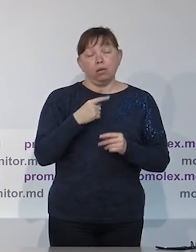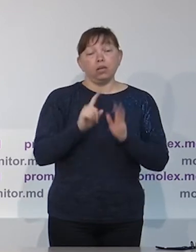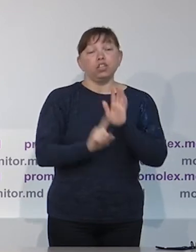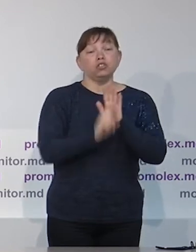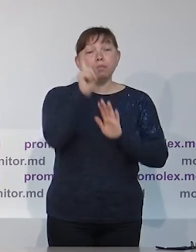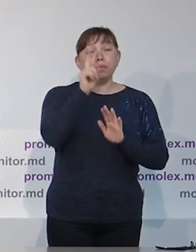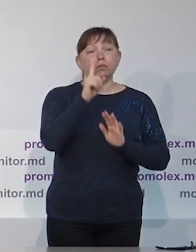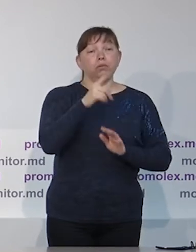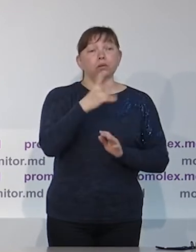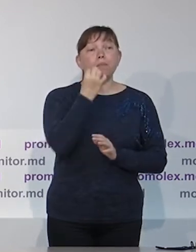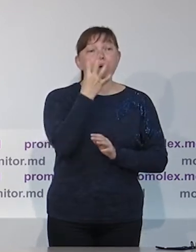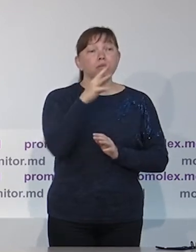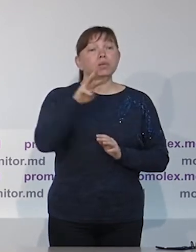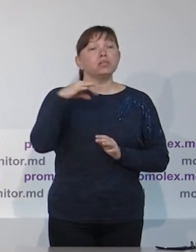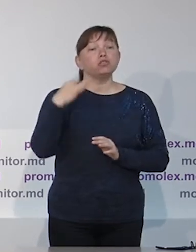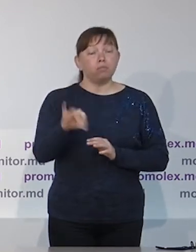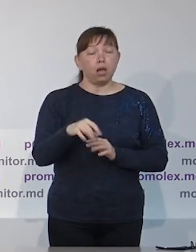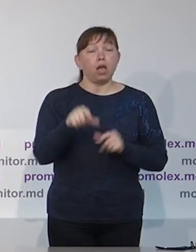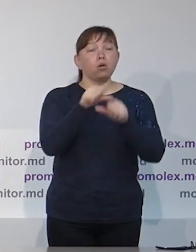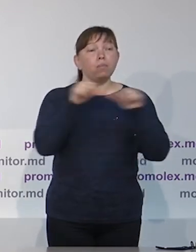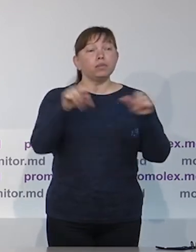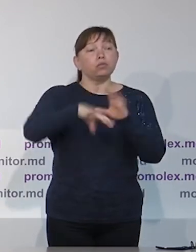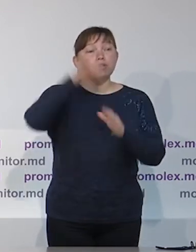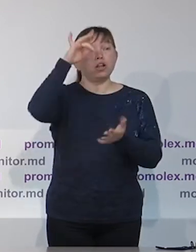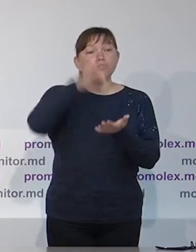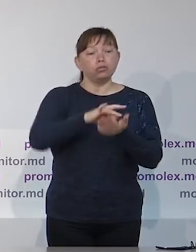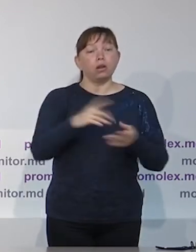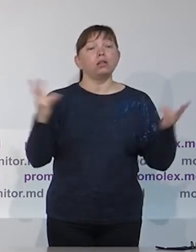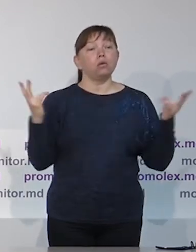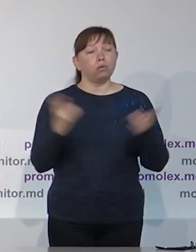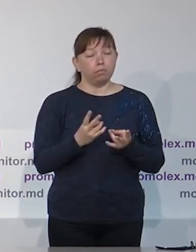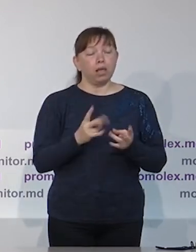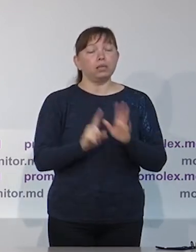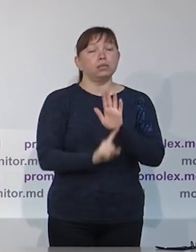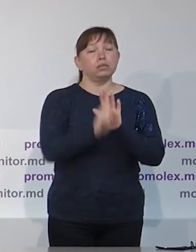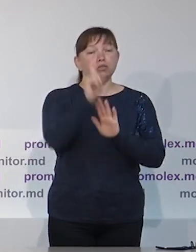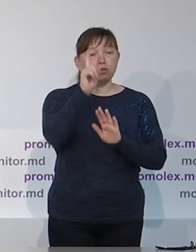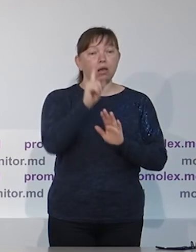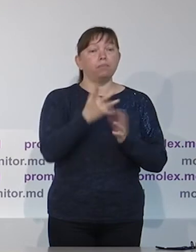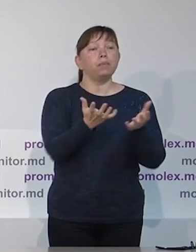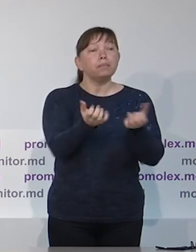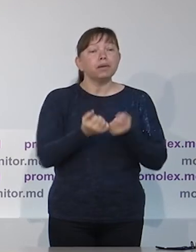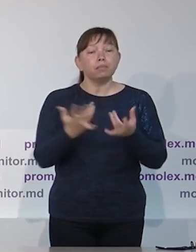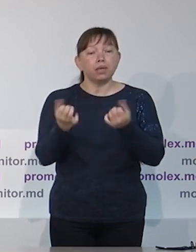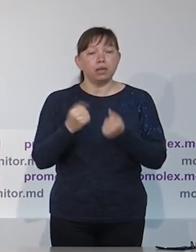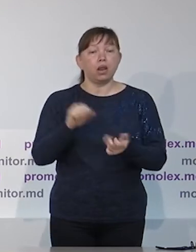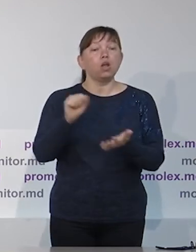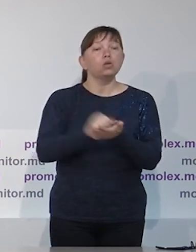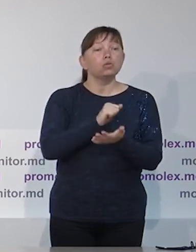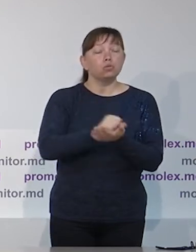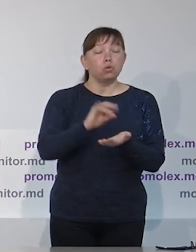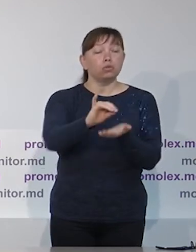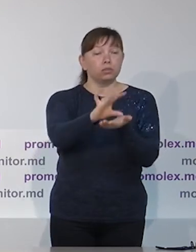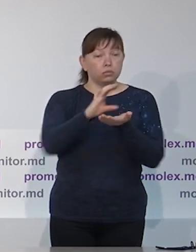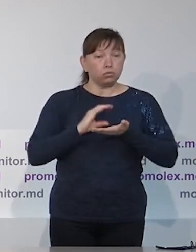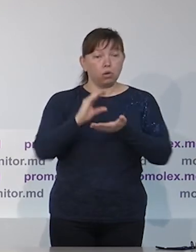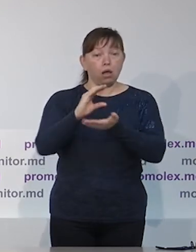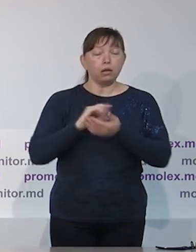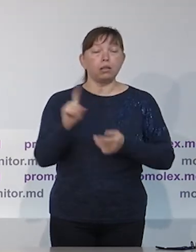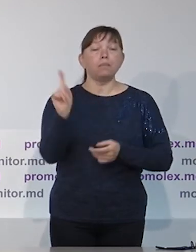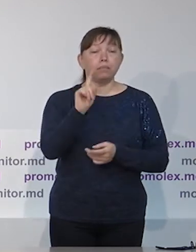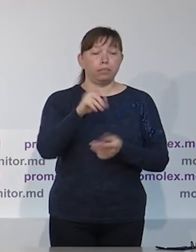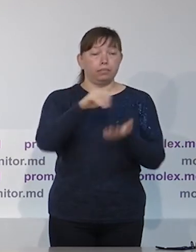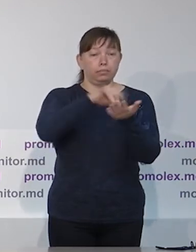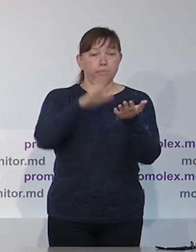изменены и требуют пересмотра со стороны Центральной избирательной комиссии. Обращаем ваше внимание, что в следующий период, начиная с